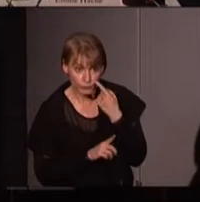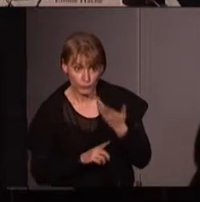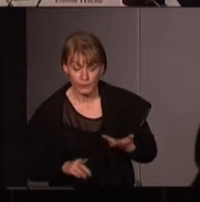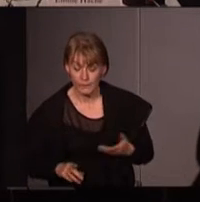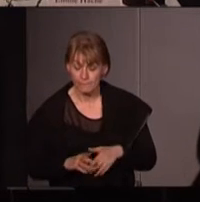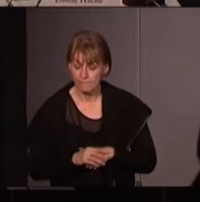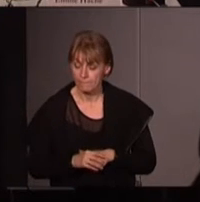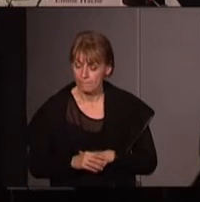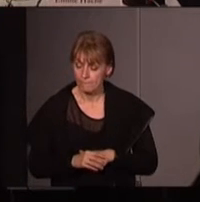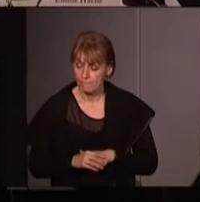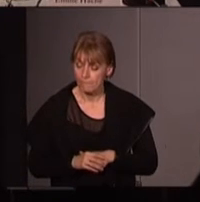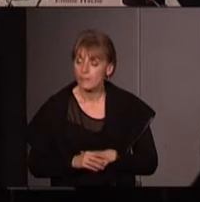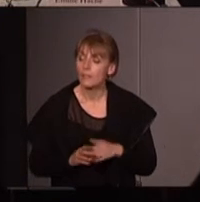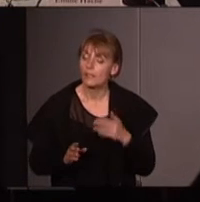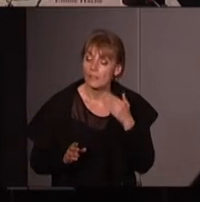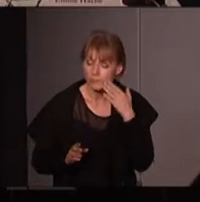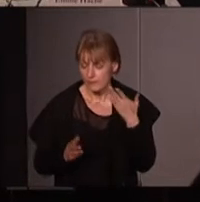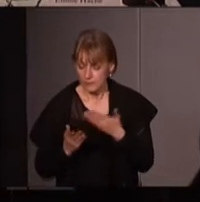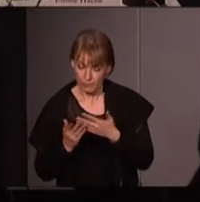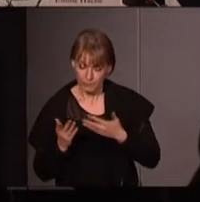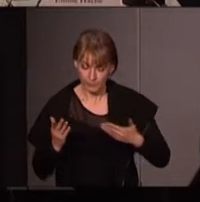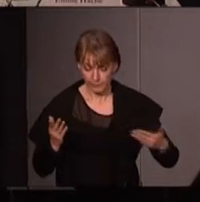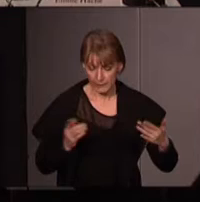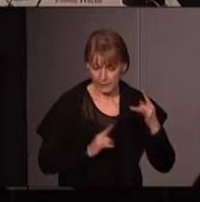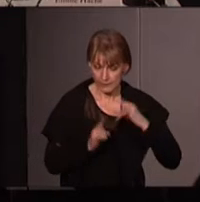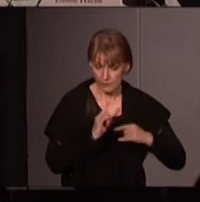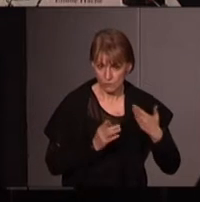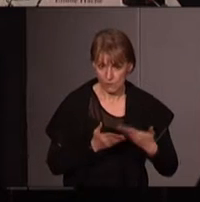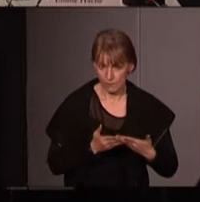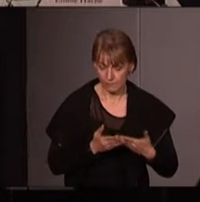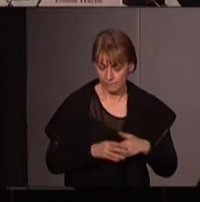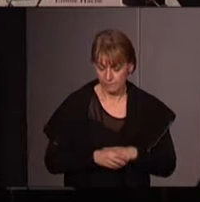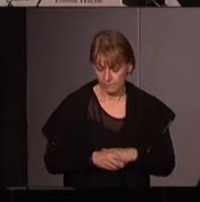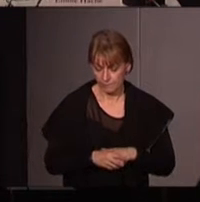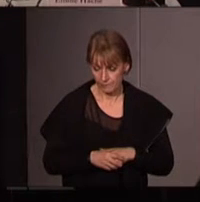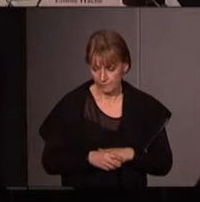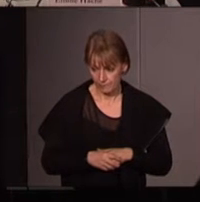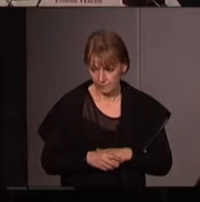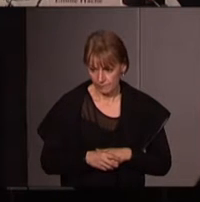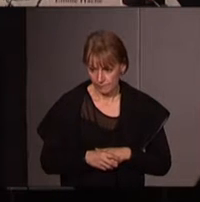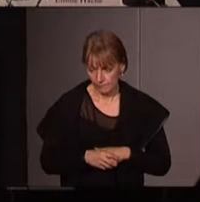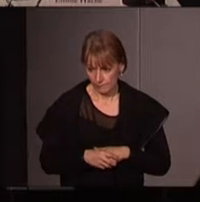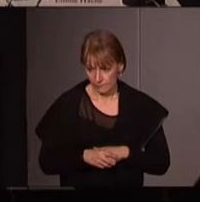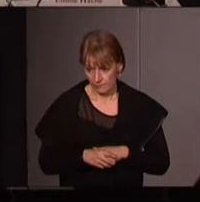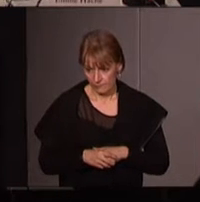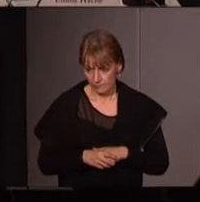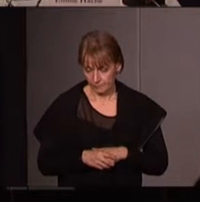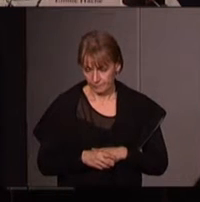'abord fait écho si je dois chercher des parallèles dans l'histoire d'aujourd'hui à ce qui se cherche ce qui cherche à